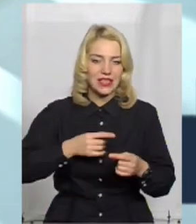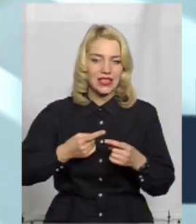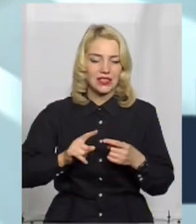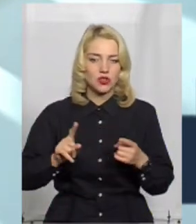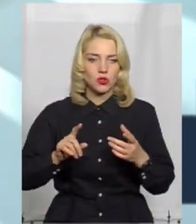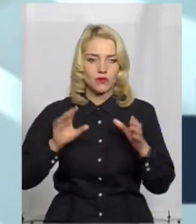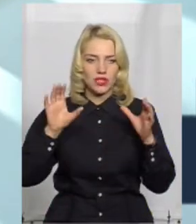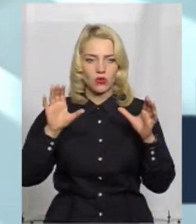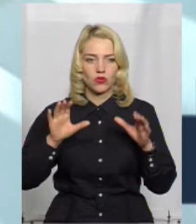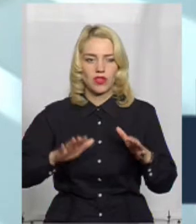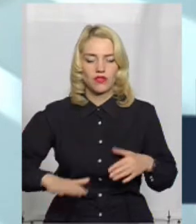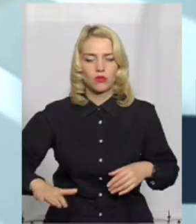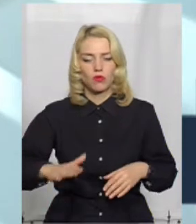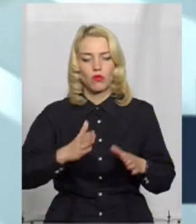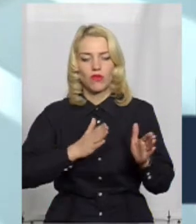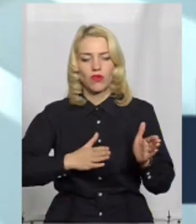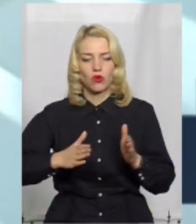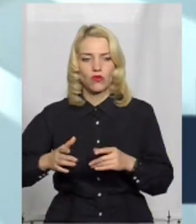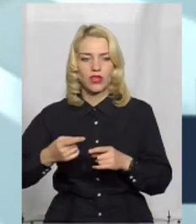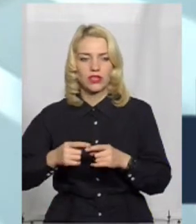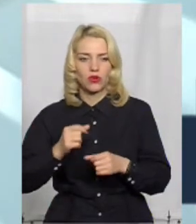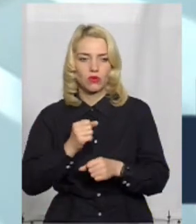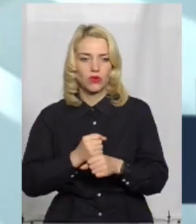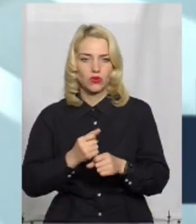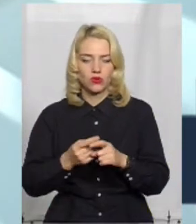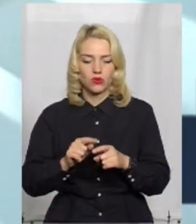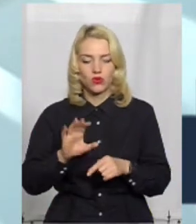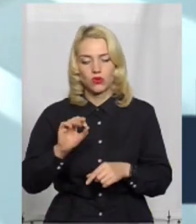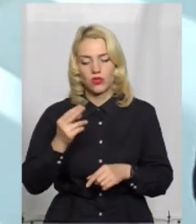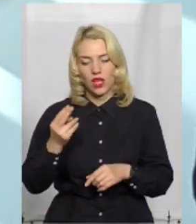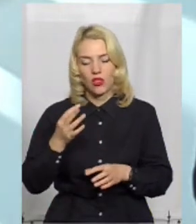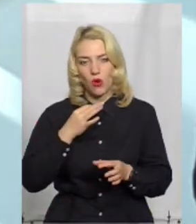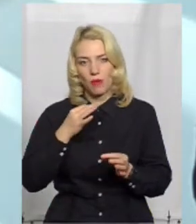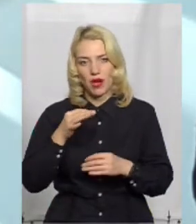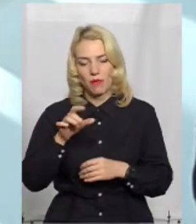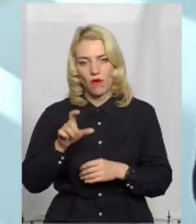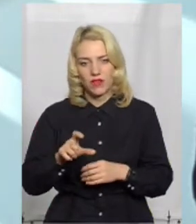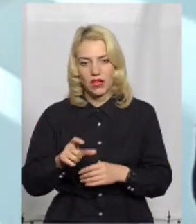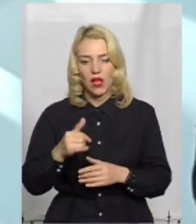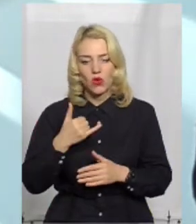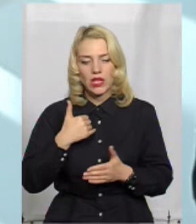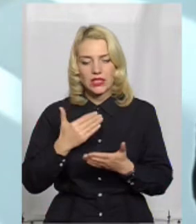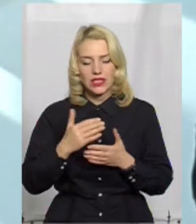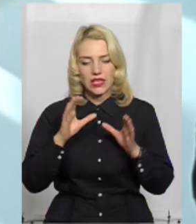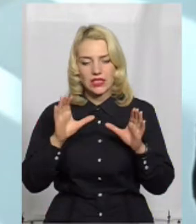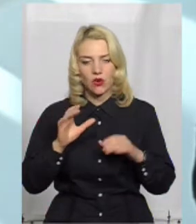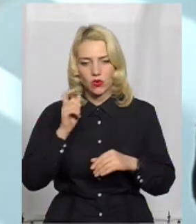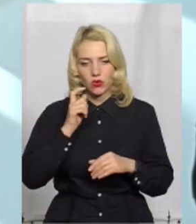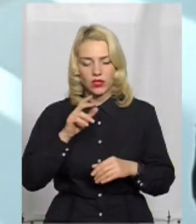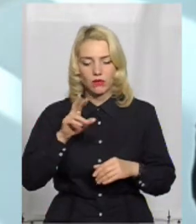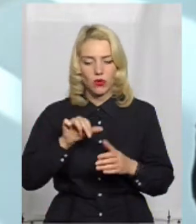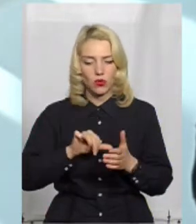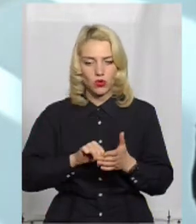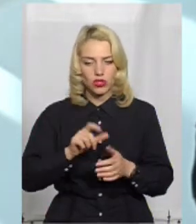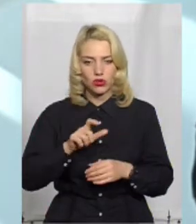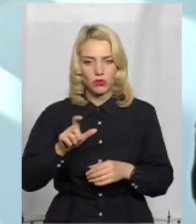законодавчому полю врегулювати роботу цього соціального перемовника. Тобто, в нас є закон України про участь громадян в